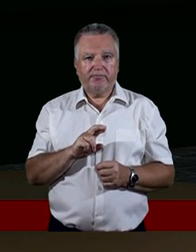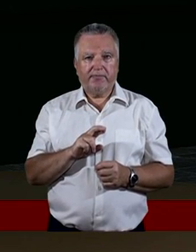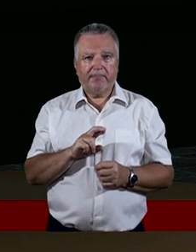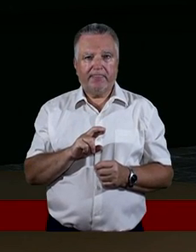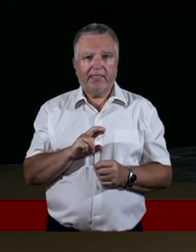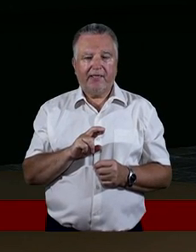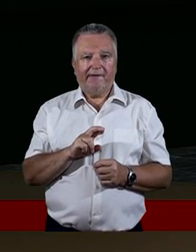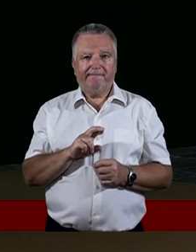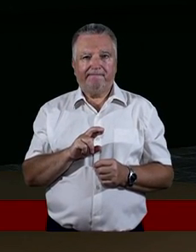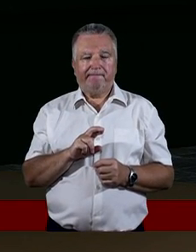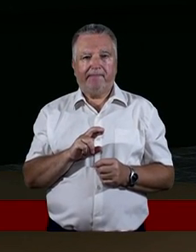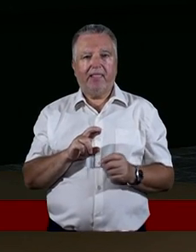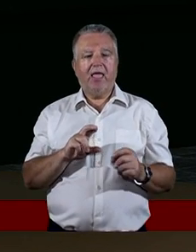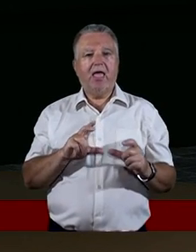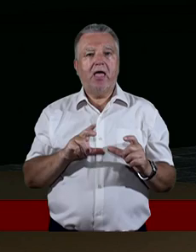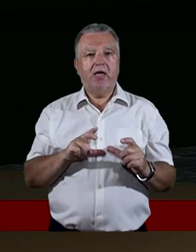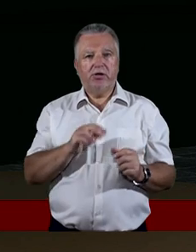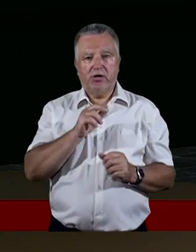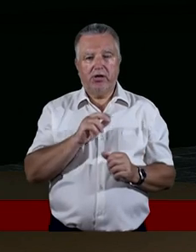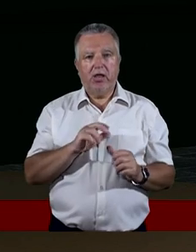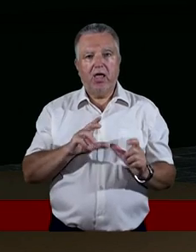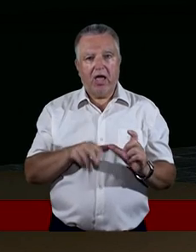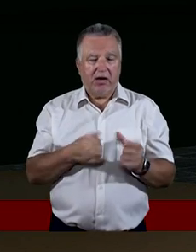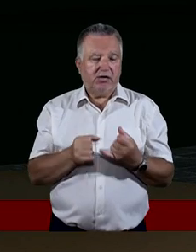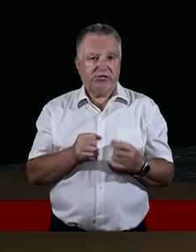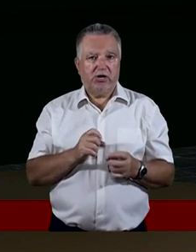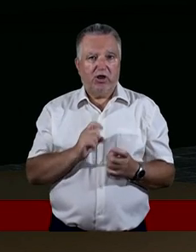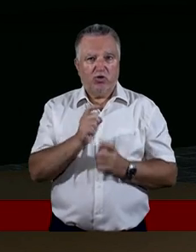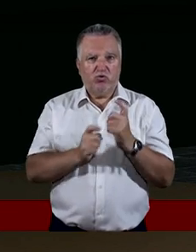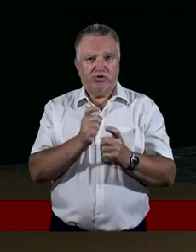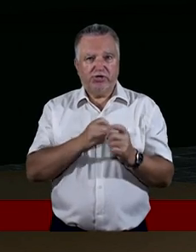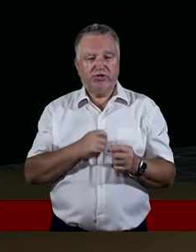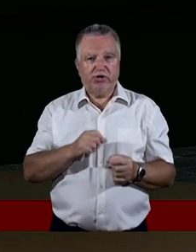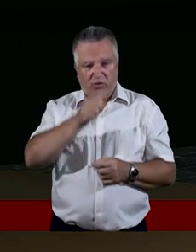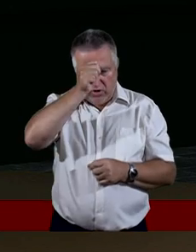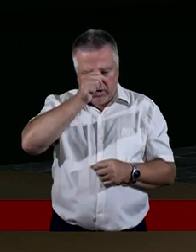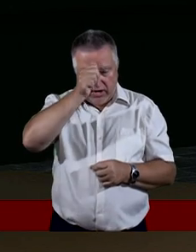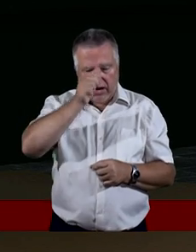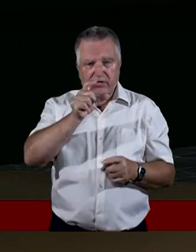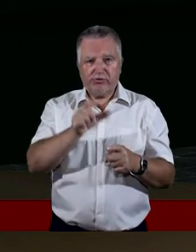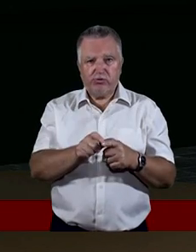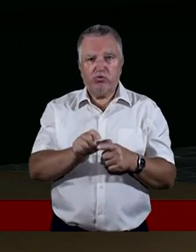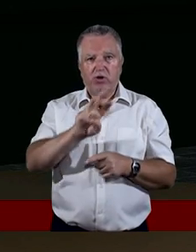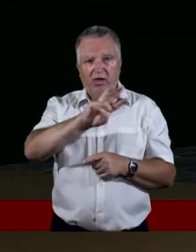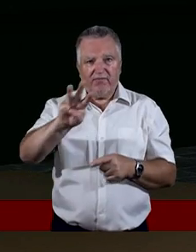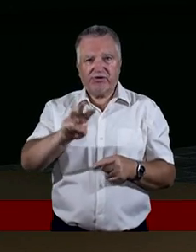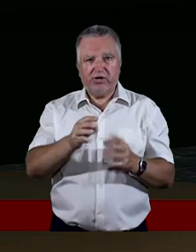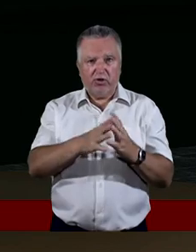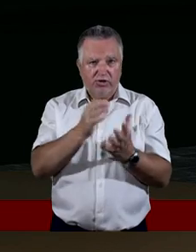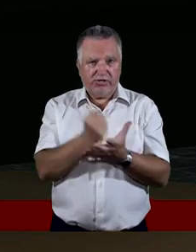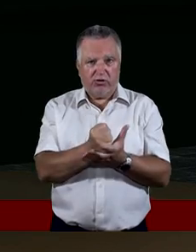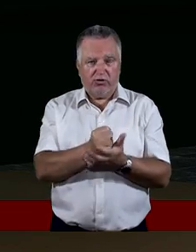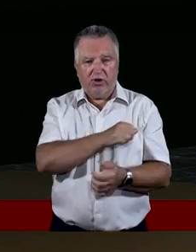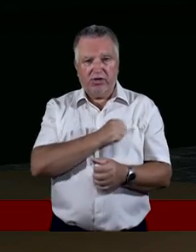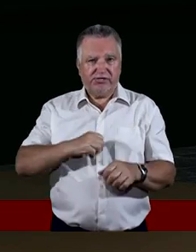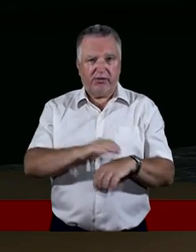Rzecz zrozumiała za wami, Żydzi. Skoro jednak spór dotyczy słów, nazw i waszego własnego zakonu, sami